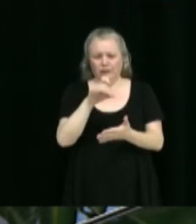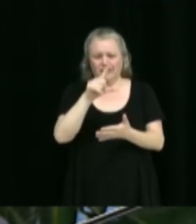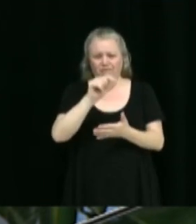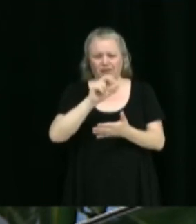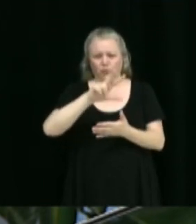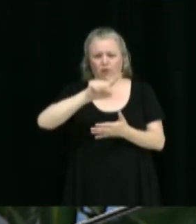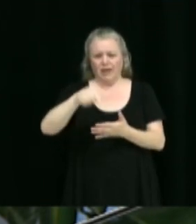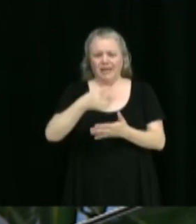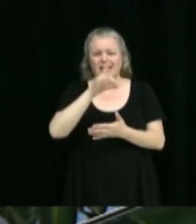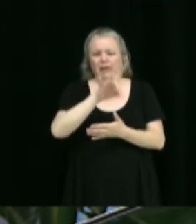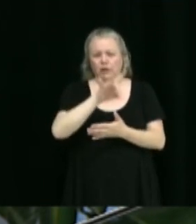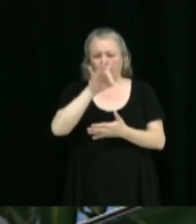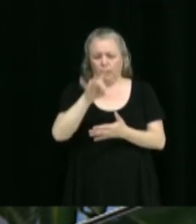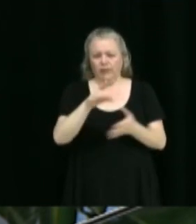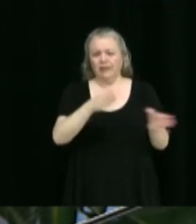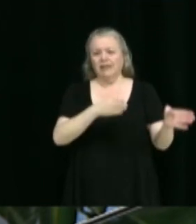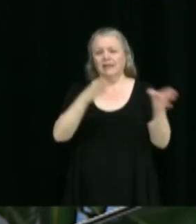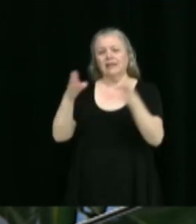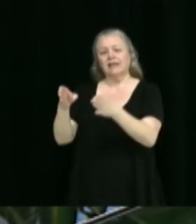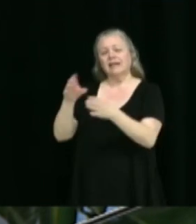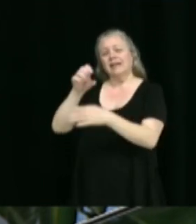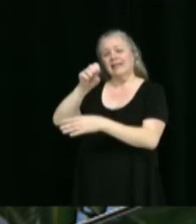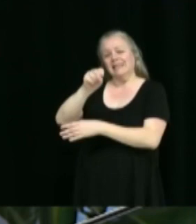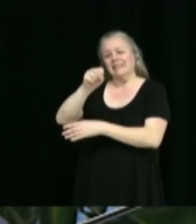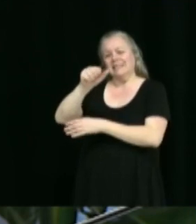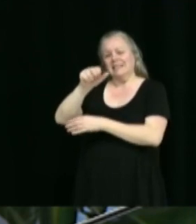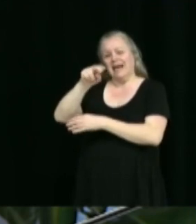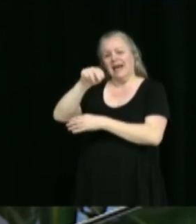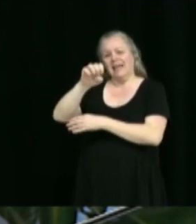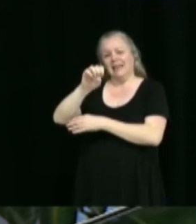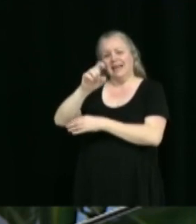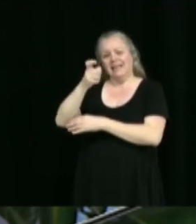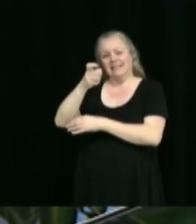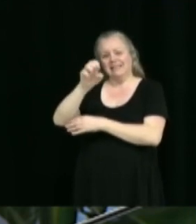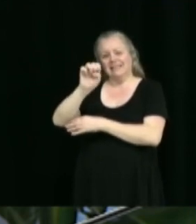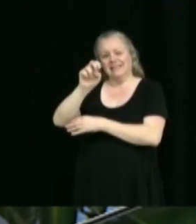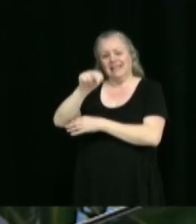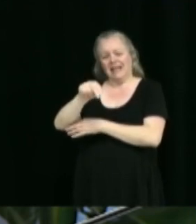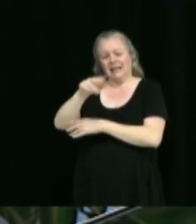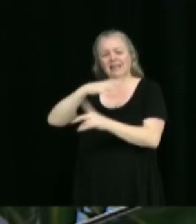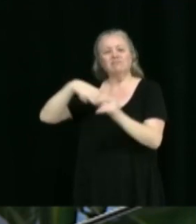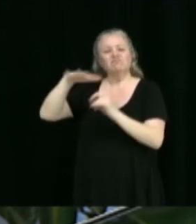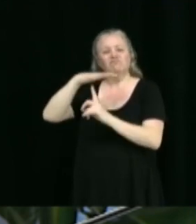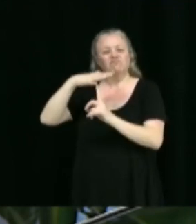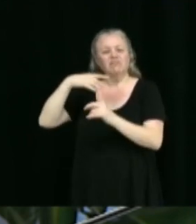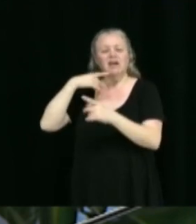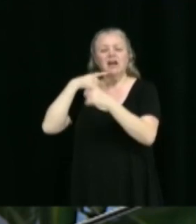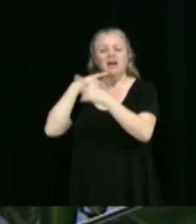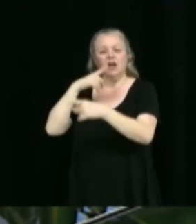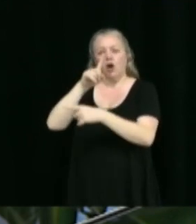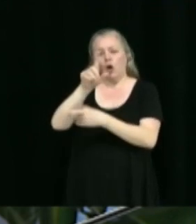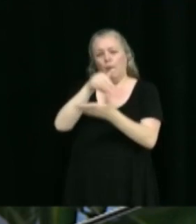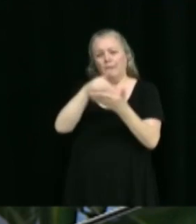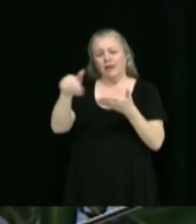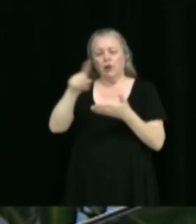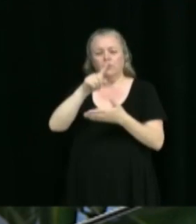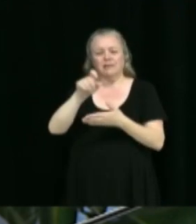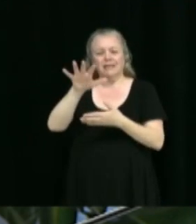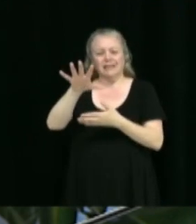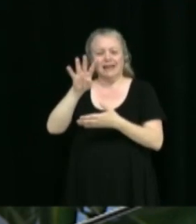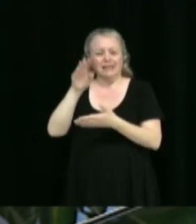88 $, de Senex-Sennes, services environnementaux, pour 1 154 240